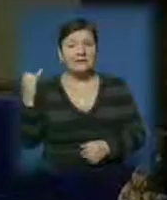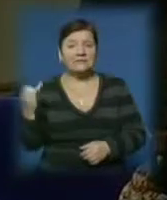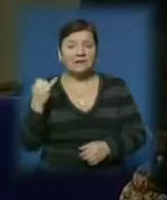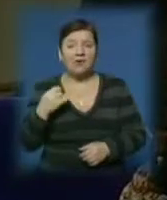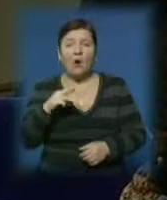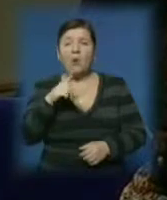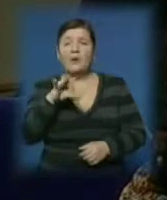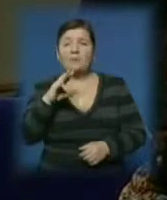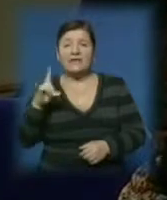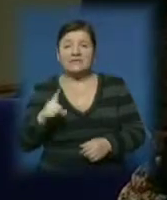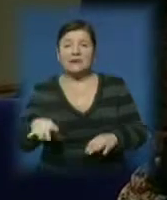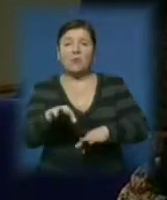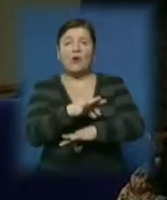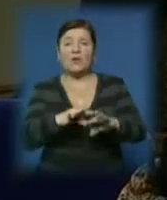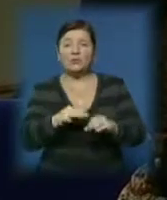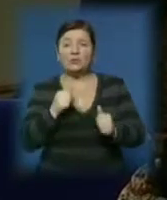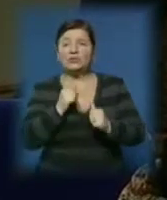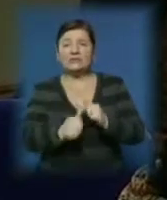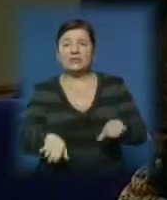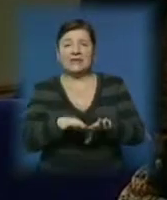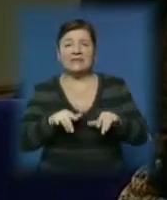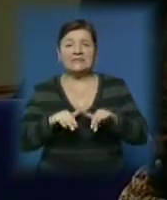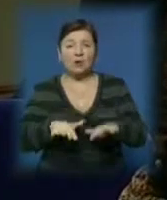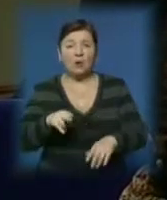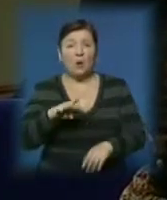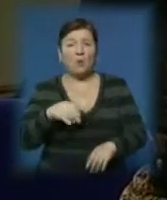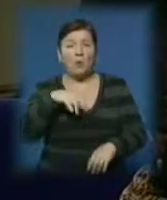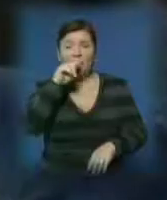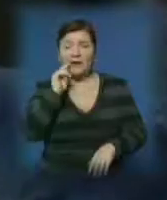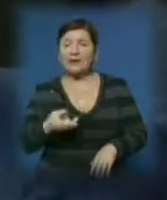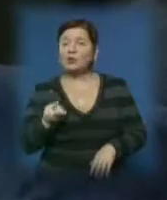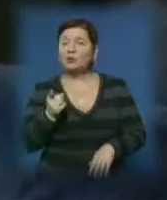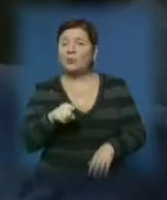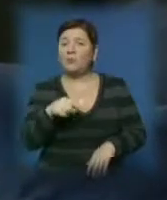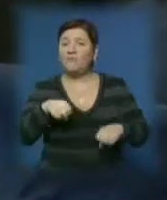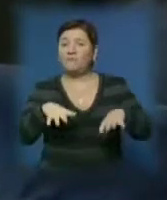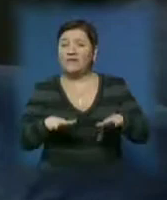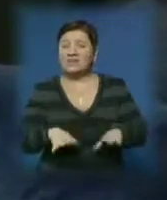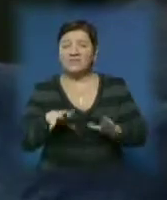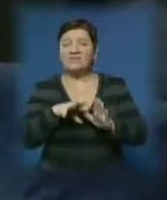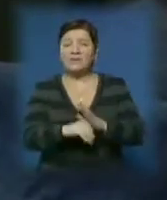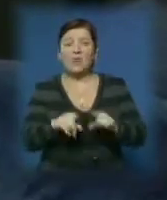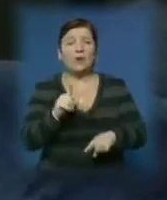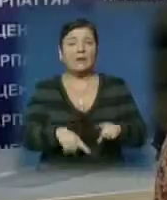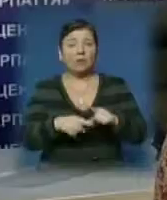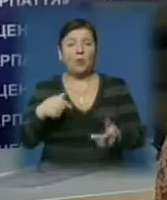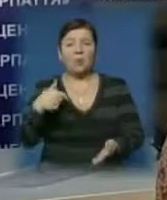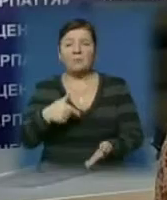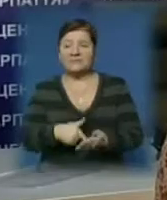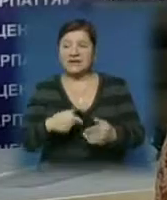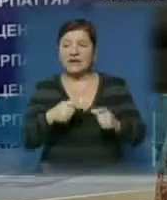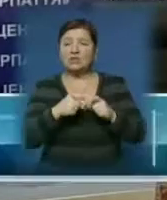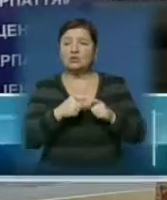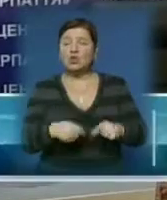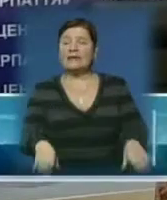Ольга Беца, керівник проєкту, часто відвідує такі заходи по Україні, тому вирішила втілити його у рідному місті. Школа – це не